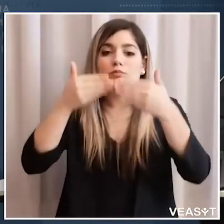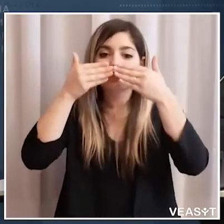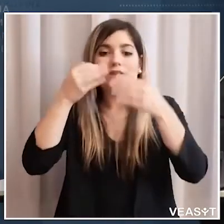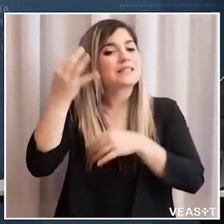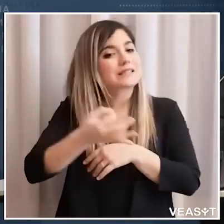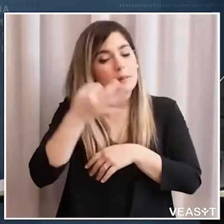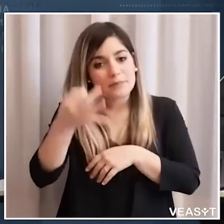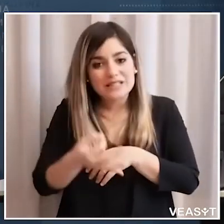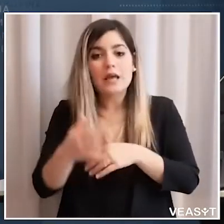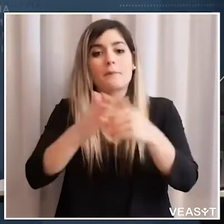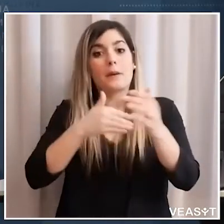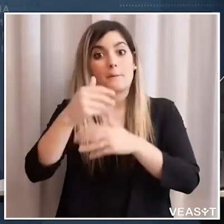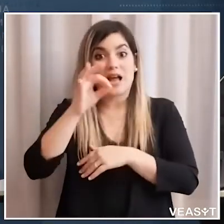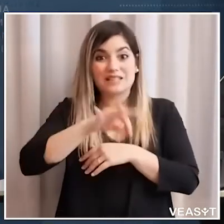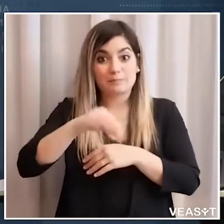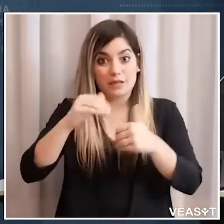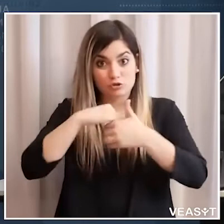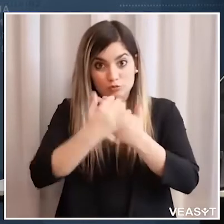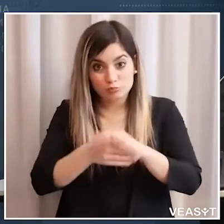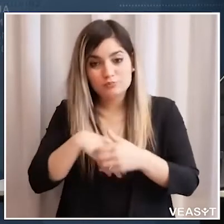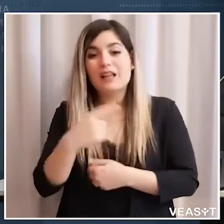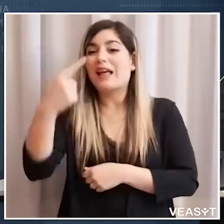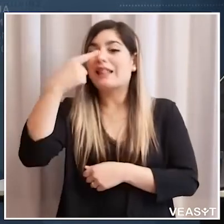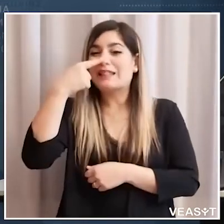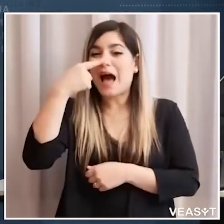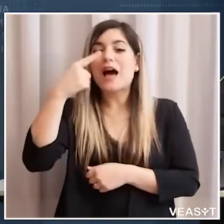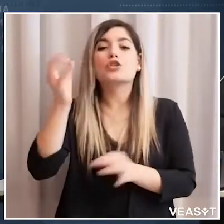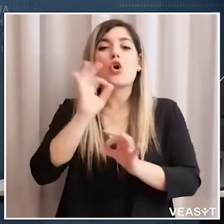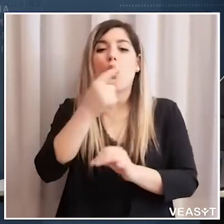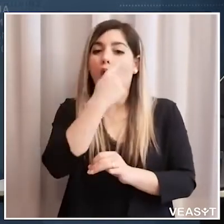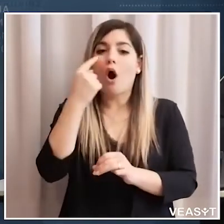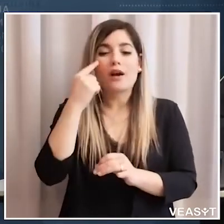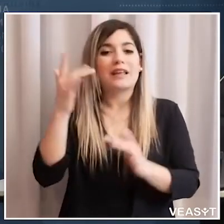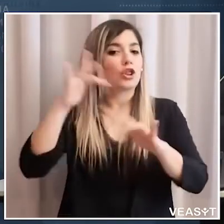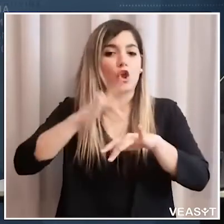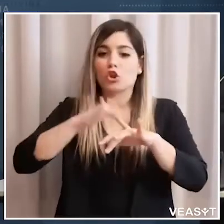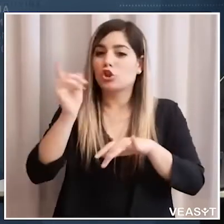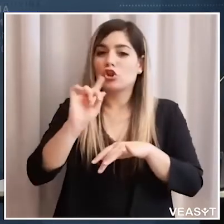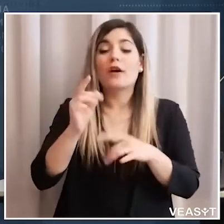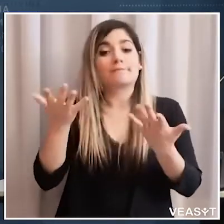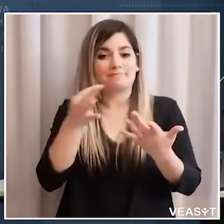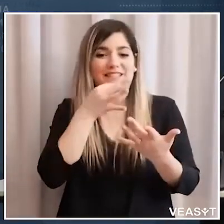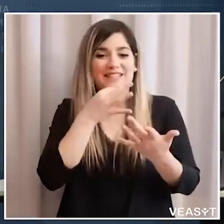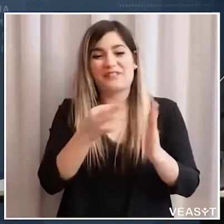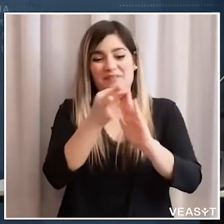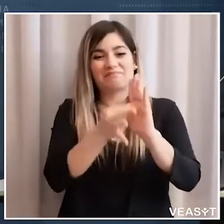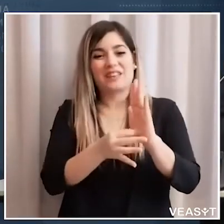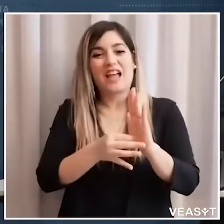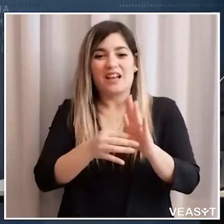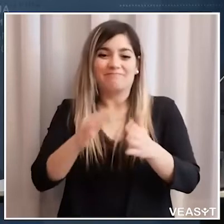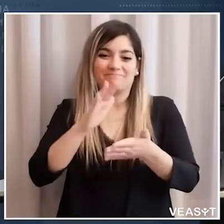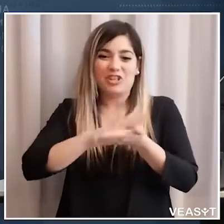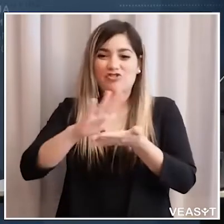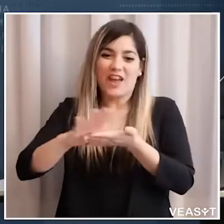bocca di lavarsi spesso le mani di non toccarsi il naso e gli occhi quindi le solite norme igieniche ma soprattutto